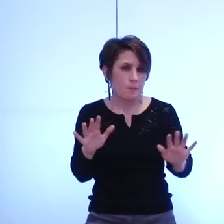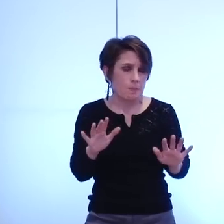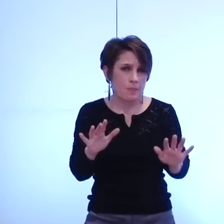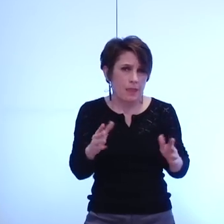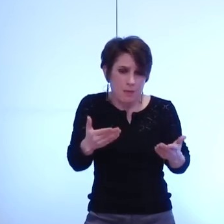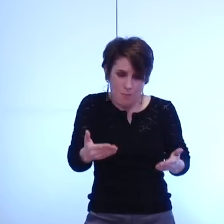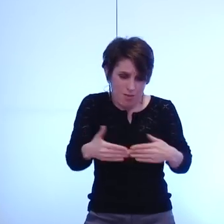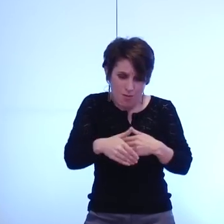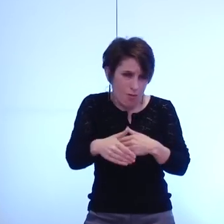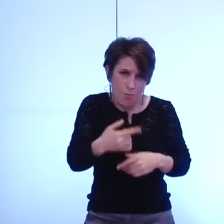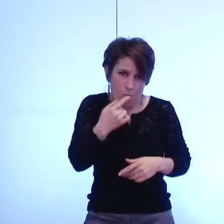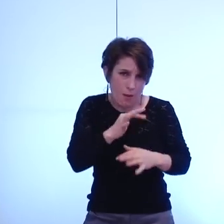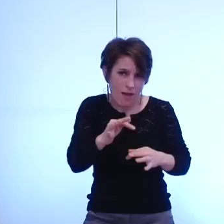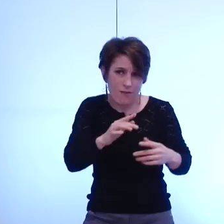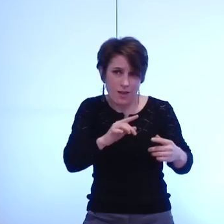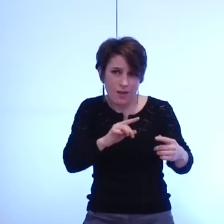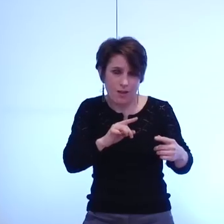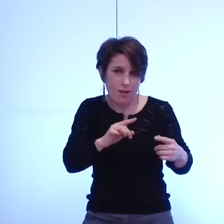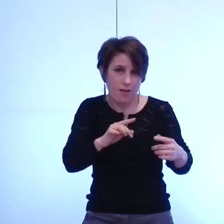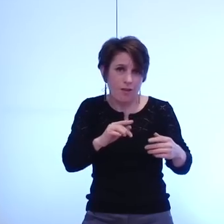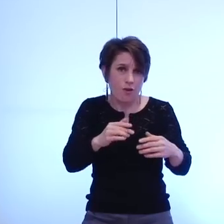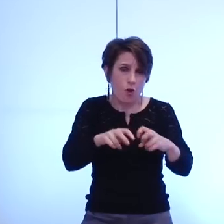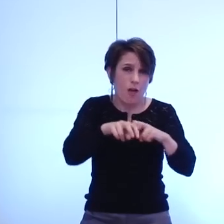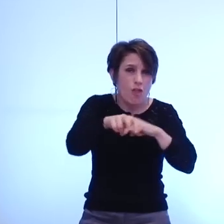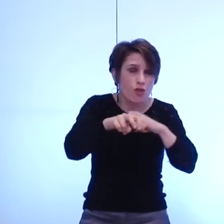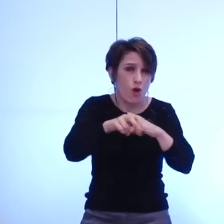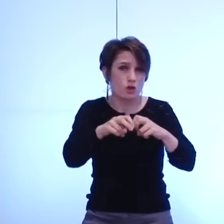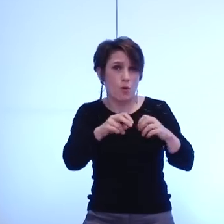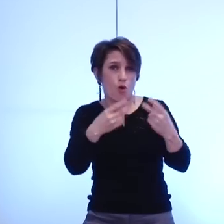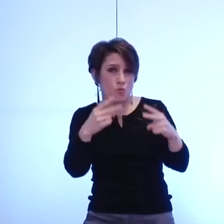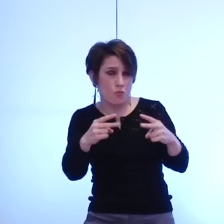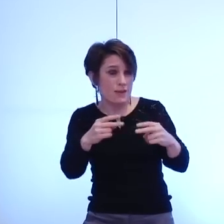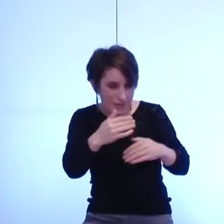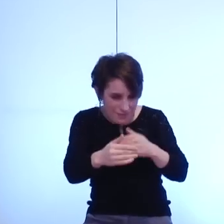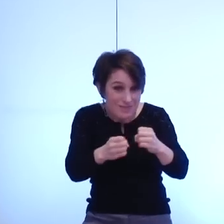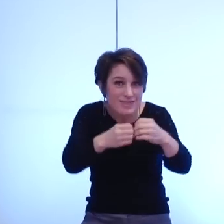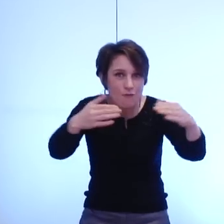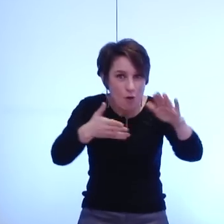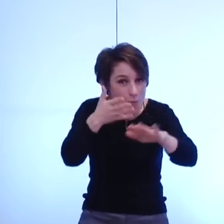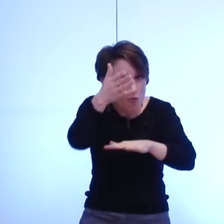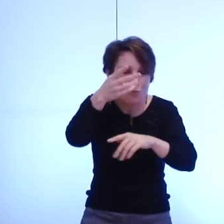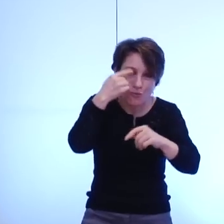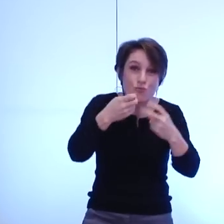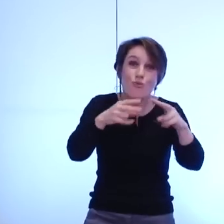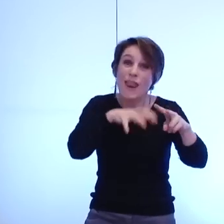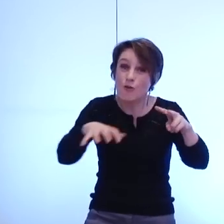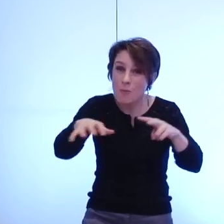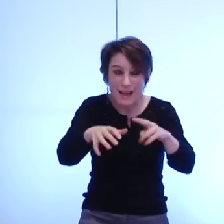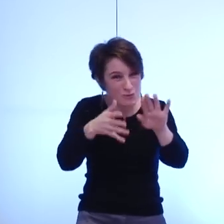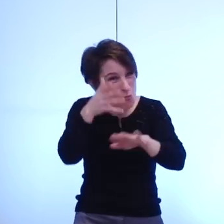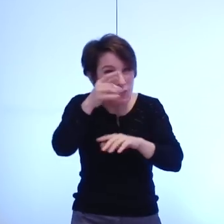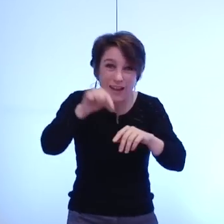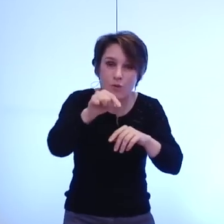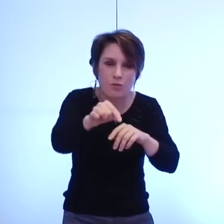transports en commun dans notre agglomération c'est terminé ce n'est plus le débat le débat